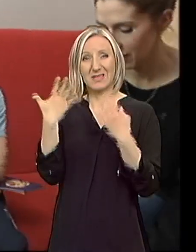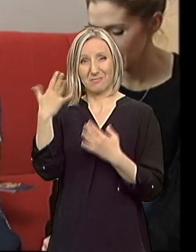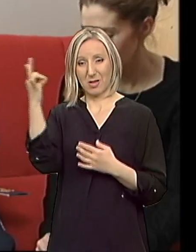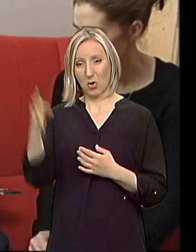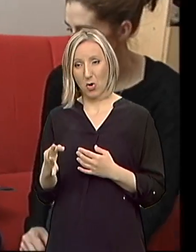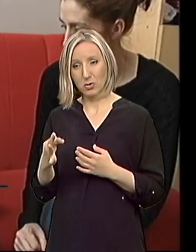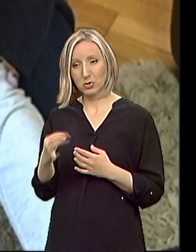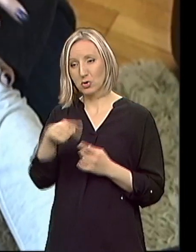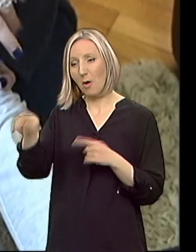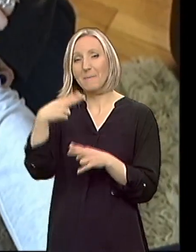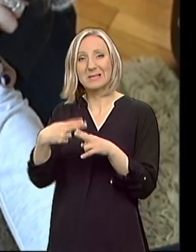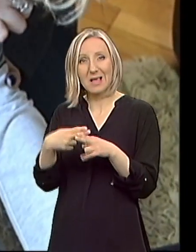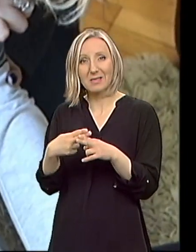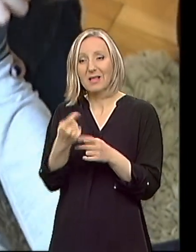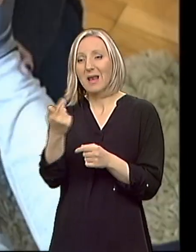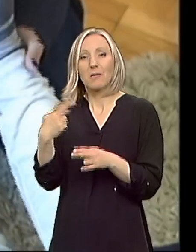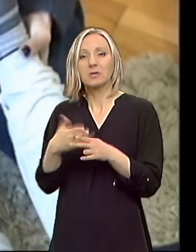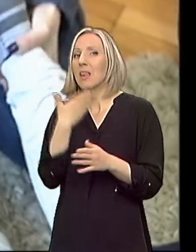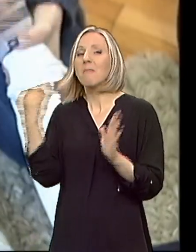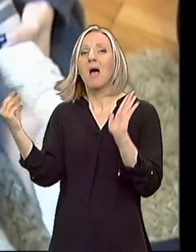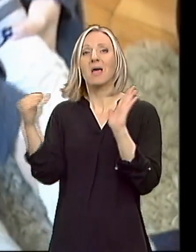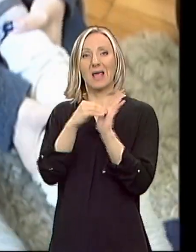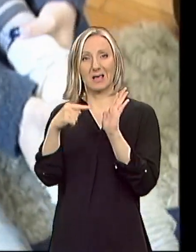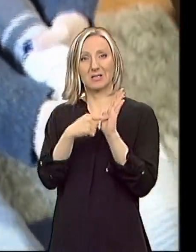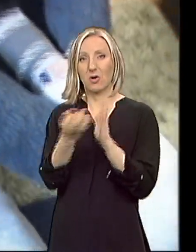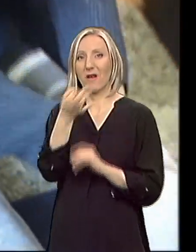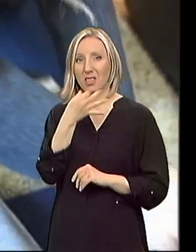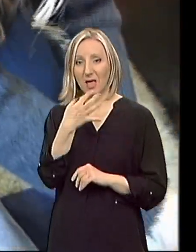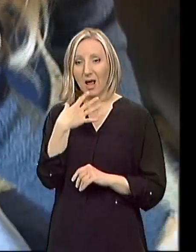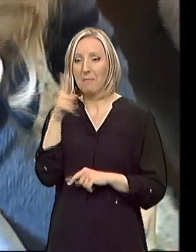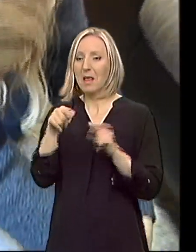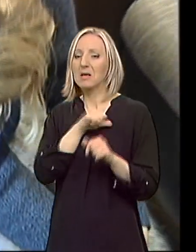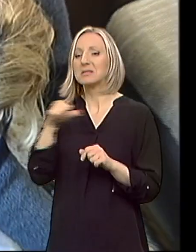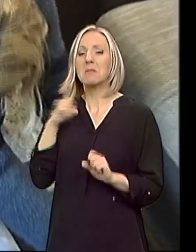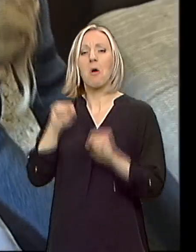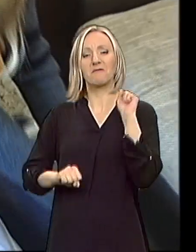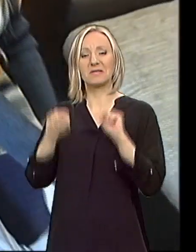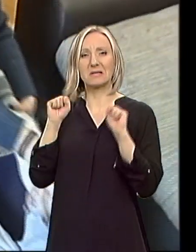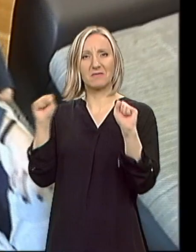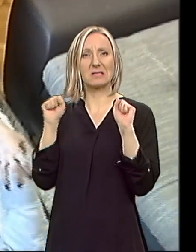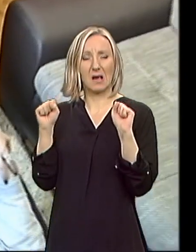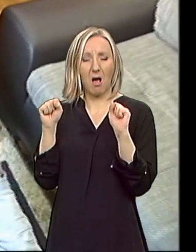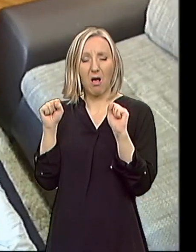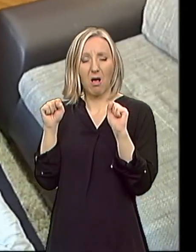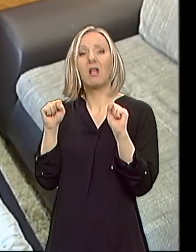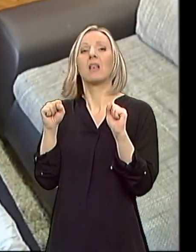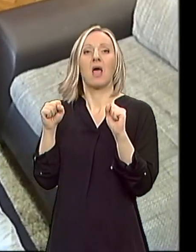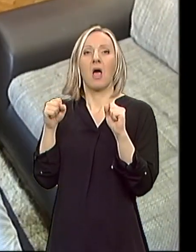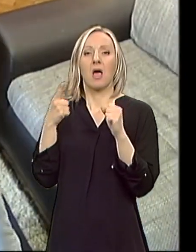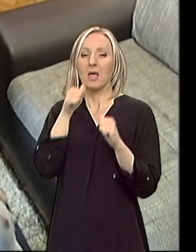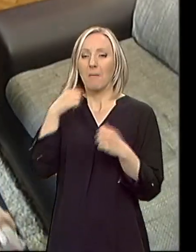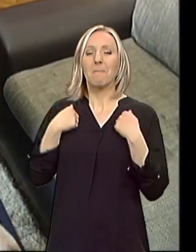redkih bolesti ne postoji registrovana terapija. Za neke su jedini tretmani fizikalna terapija, radna terapija i banjska